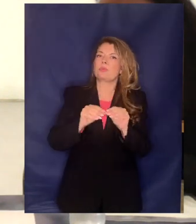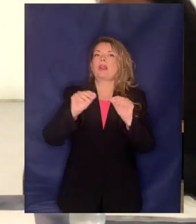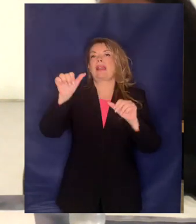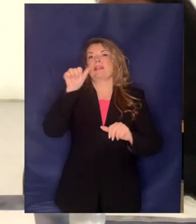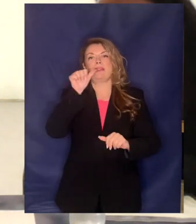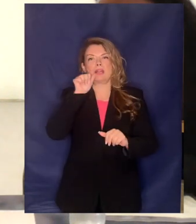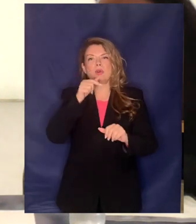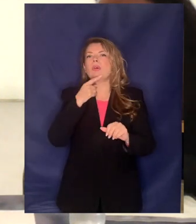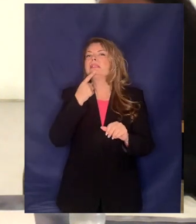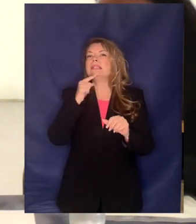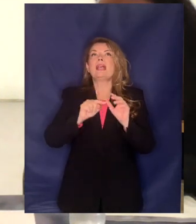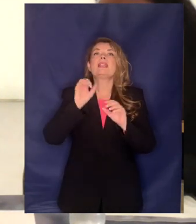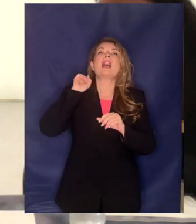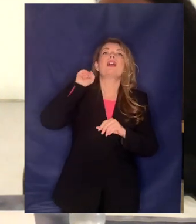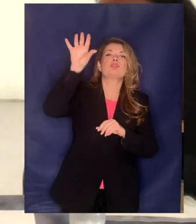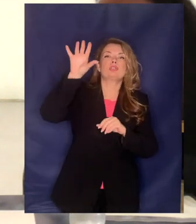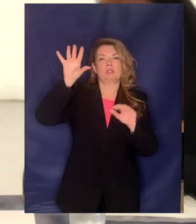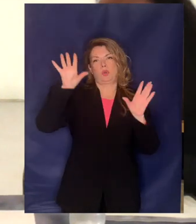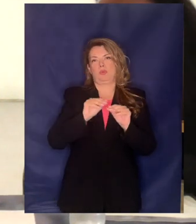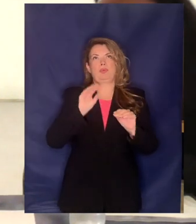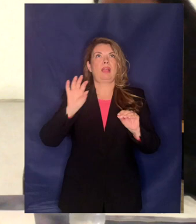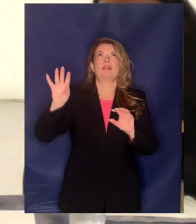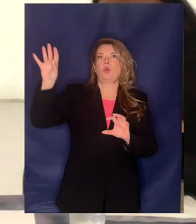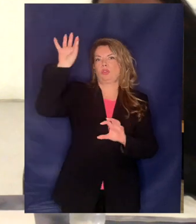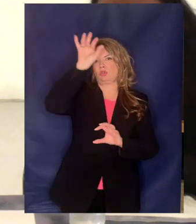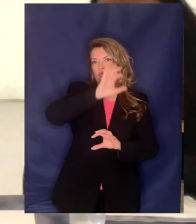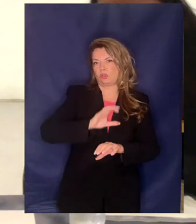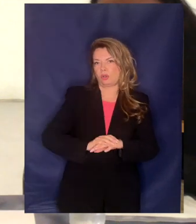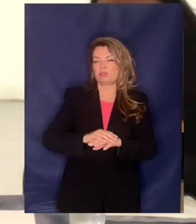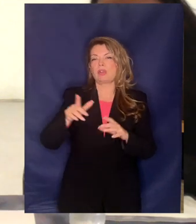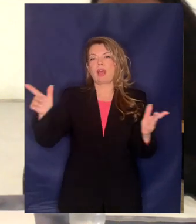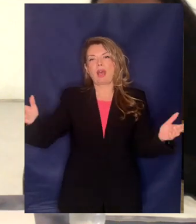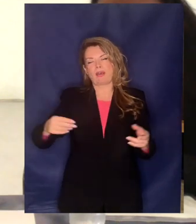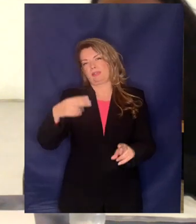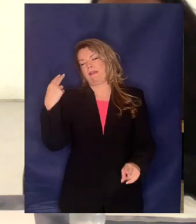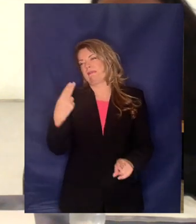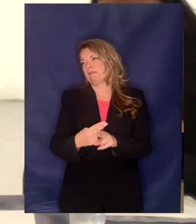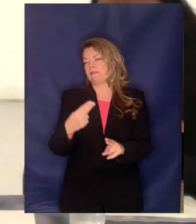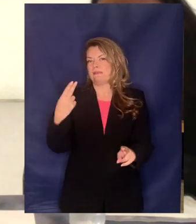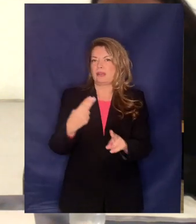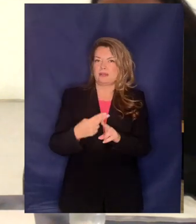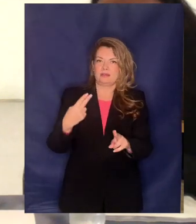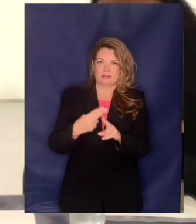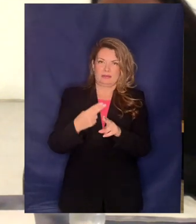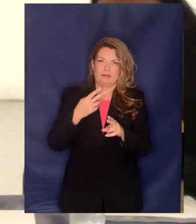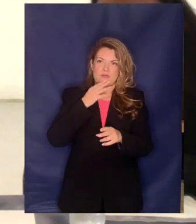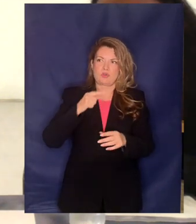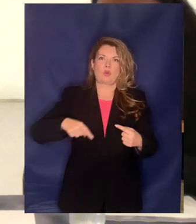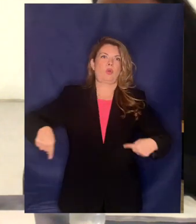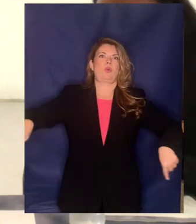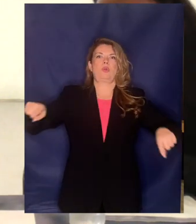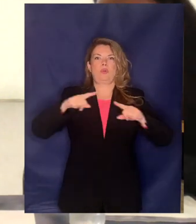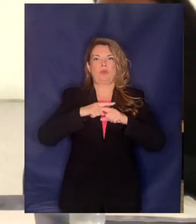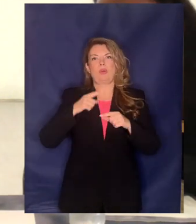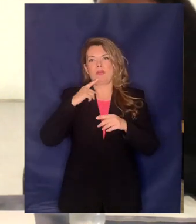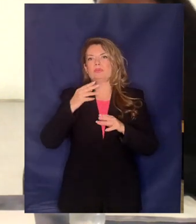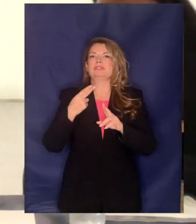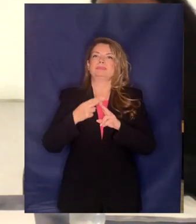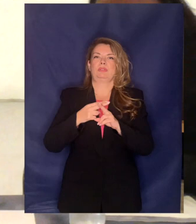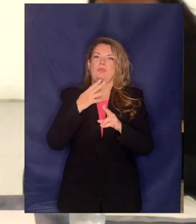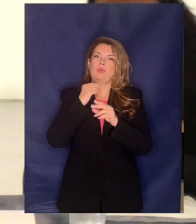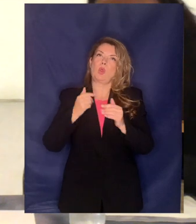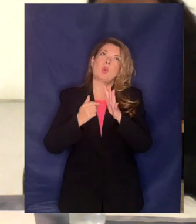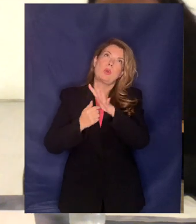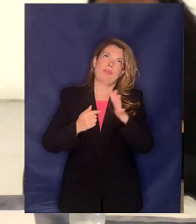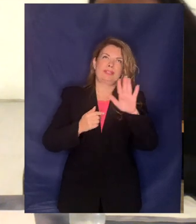τι λένε για το νερό που ουσιαστικά είναι Ευαγγέλιο για το σύγχρονο δυτικό κόσμο